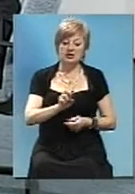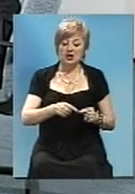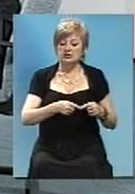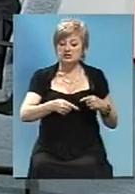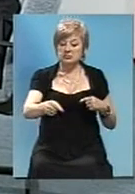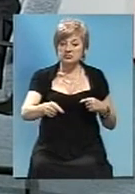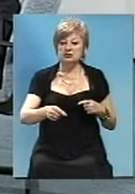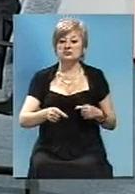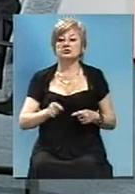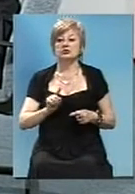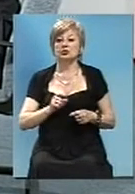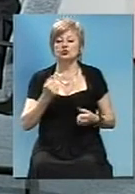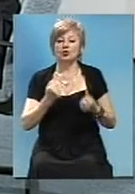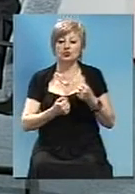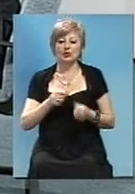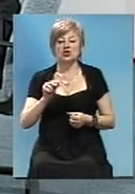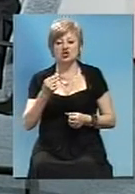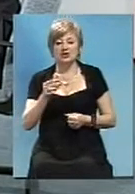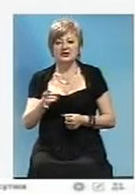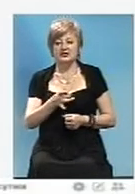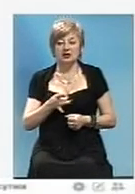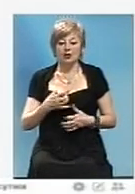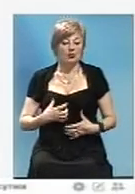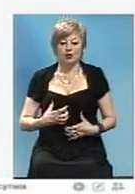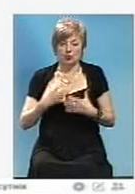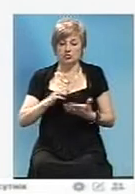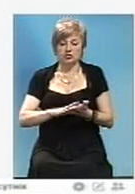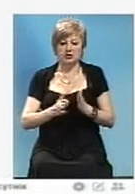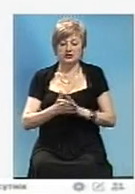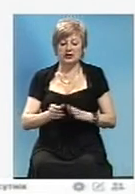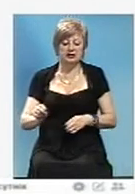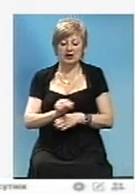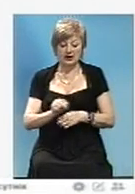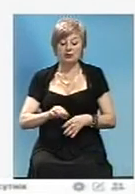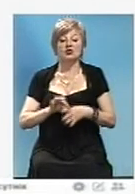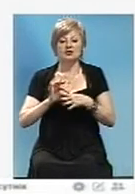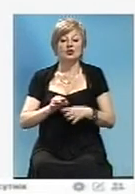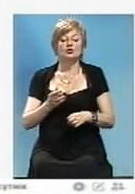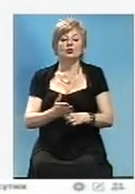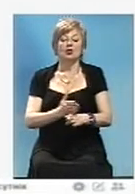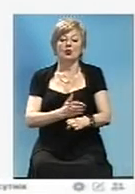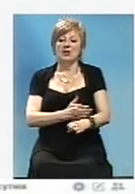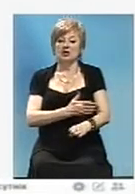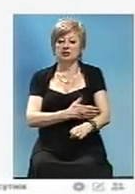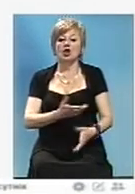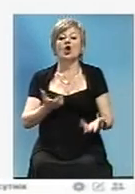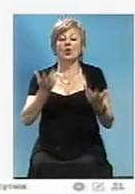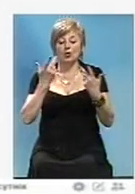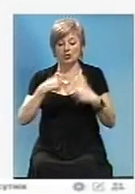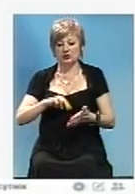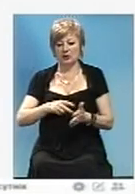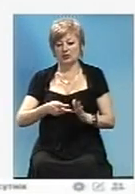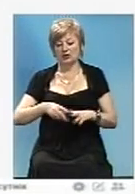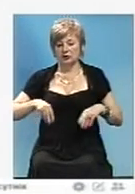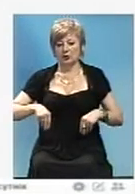траси, що пролягає Токмацьким і Чернігівським районами, у жахливому стані. Ремонт доріг ведеться, але надто повільними темпами, коли його планують